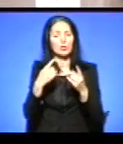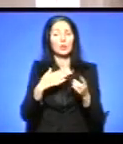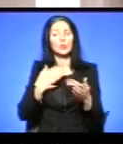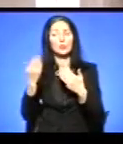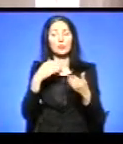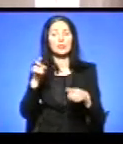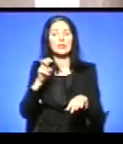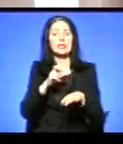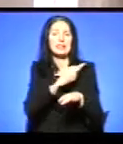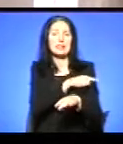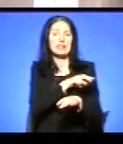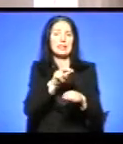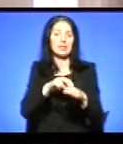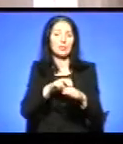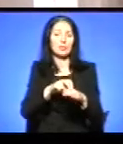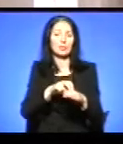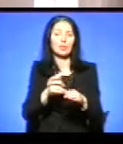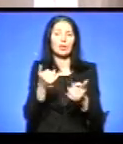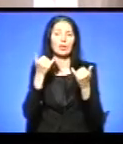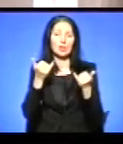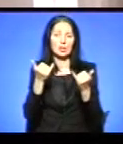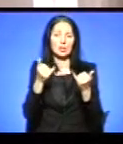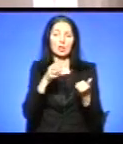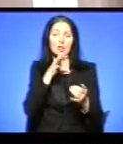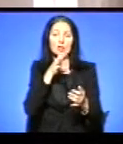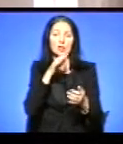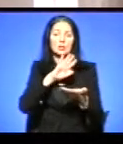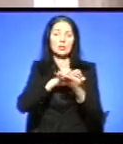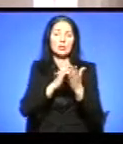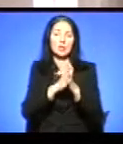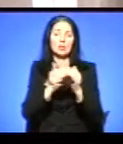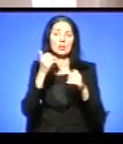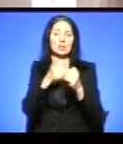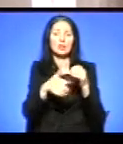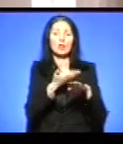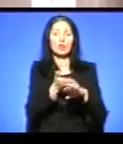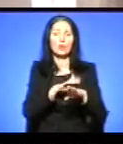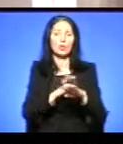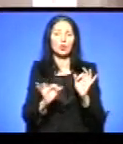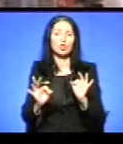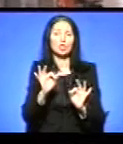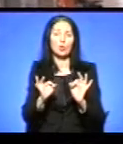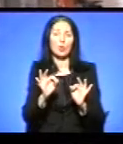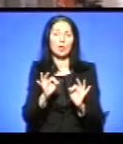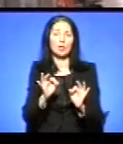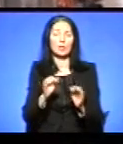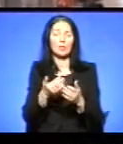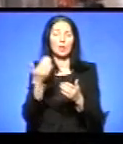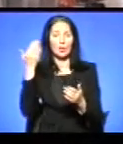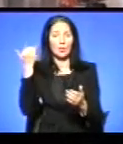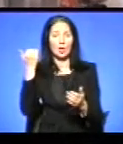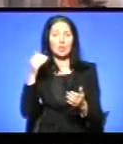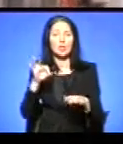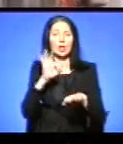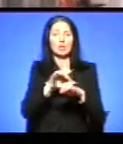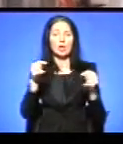В даний час стан потерпілого середньої важкості, стабільний. Попередній діагноз, в